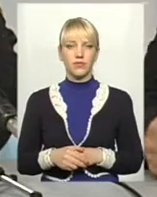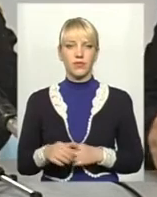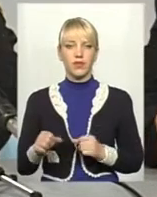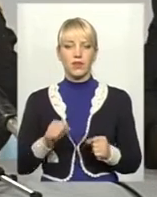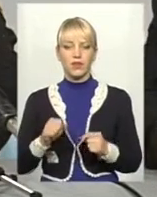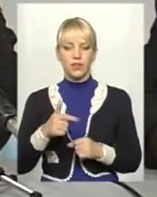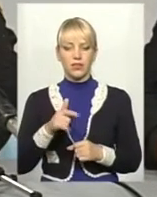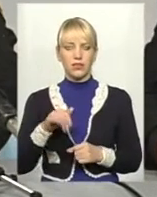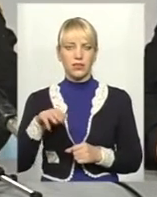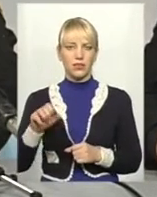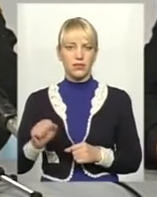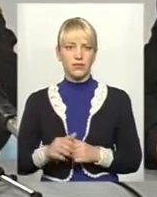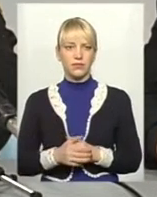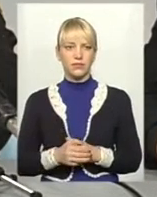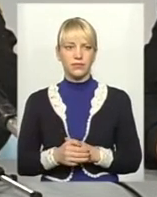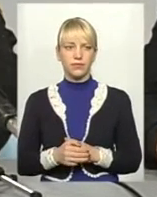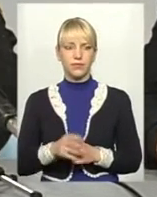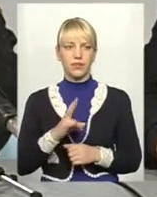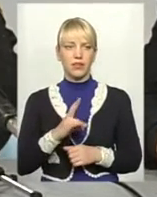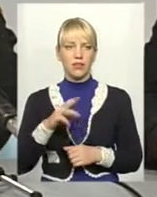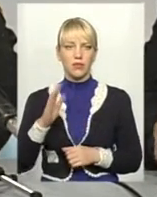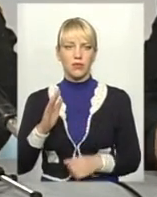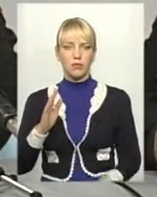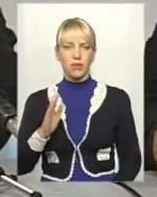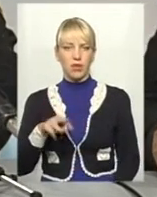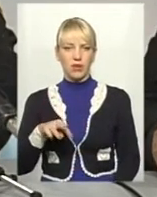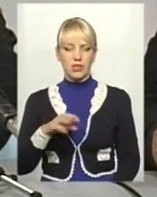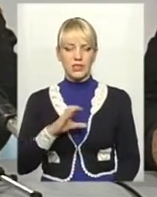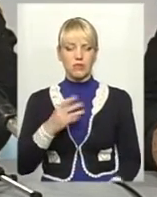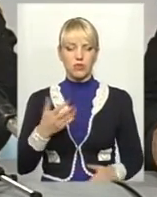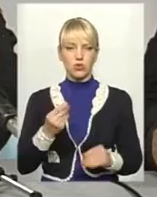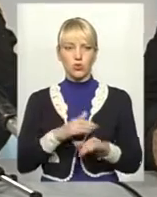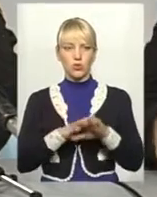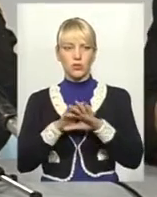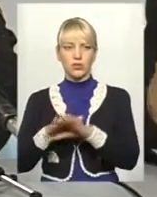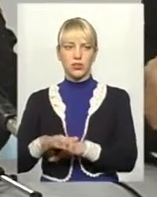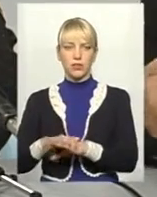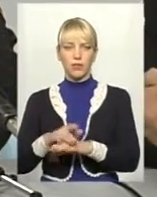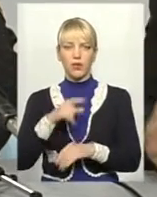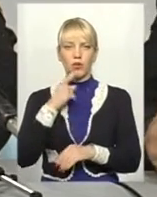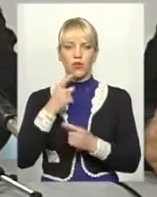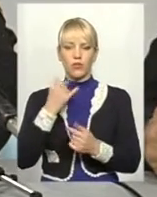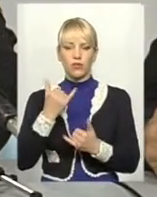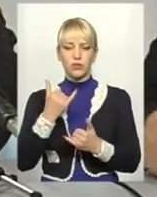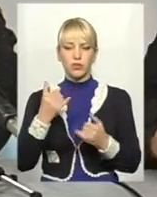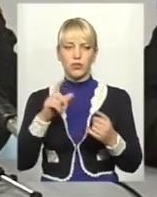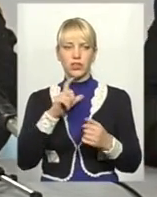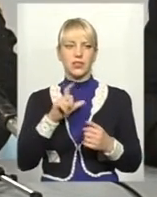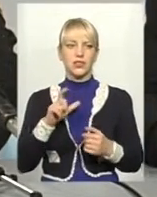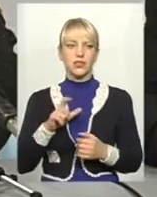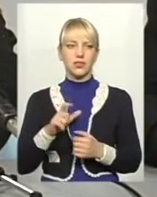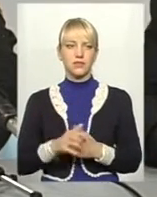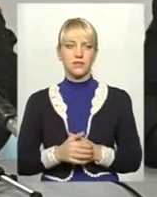Михайло Семенович, вже перечислили гроші. Говорив сьогодні з